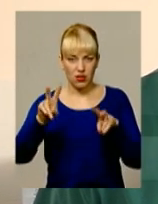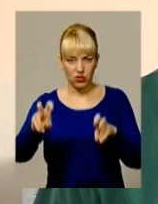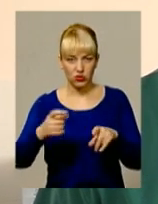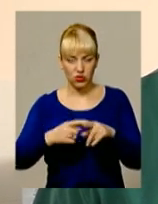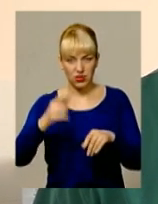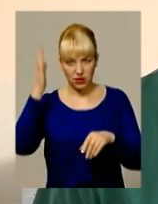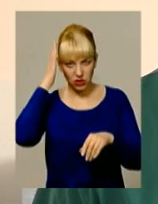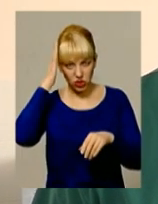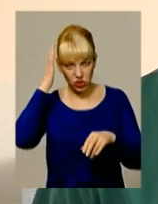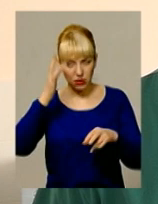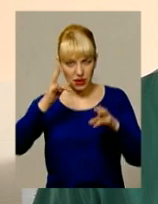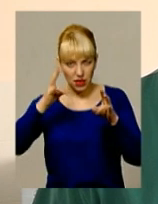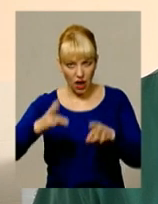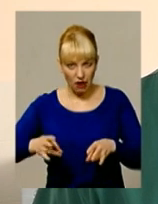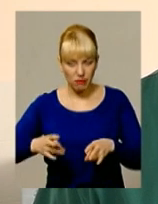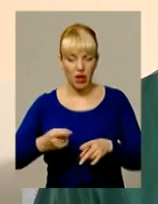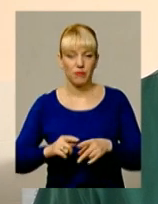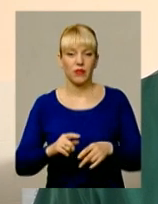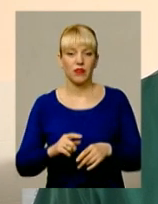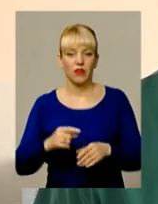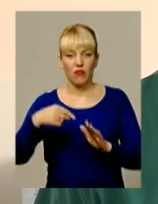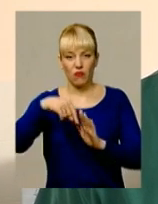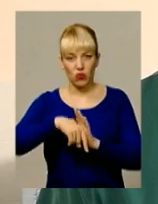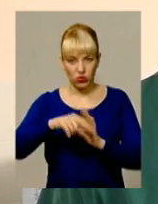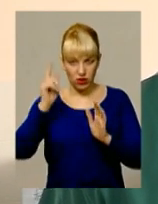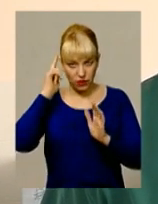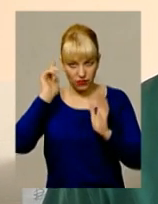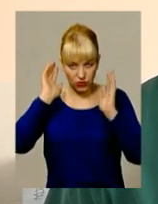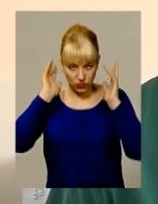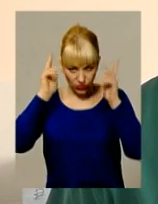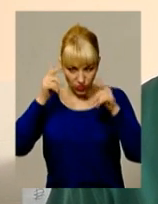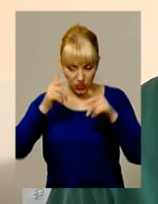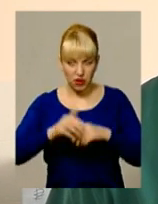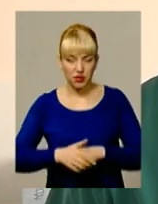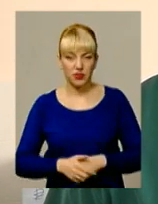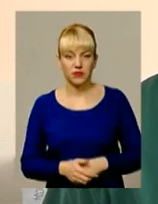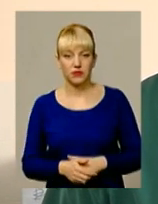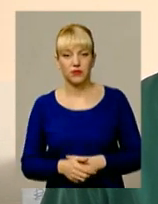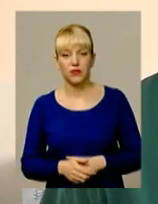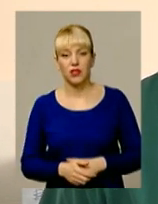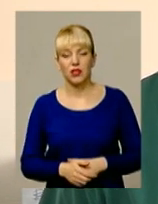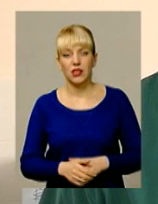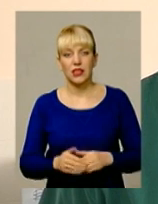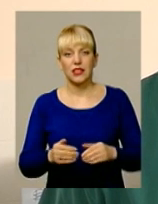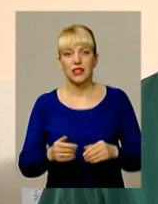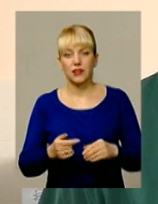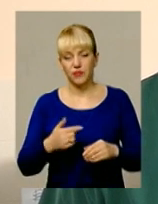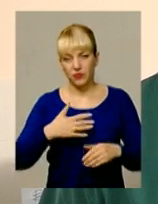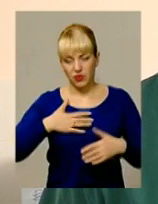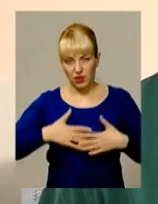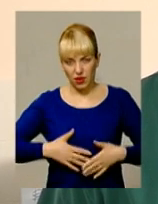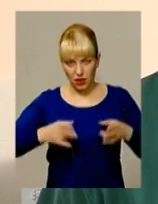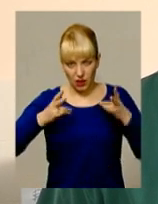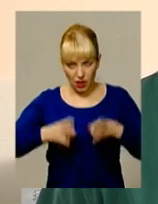черепновська травма, внутрішньочерепний крововилив, закрита травма грудної клітини,